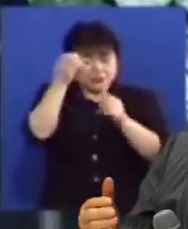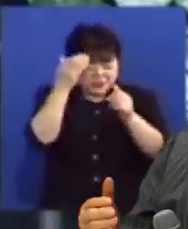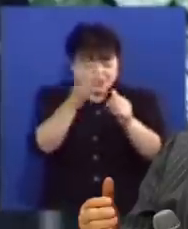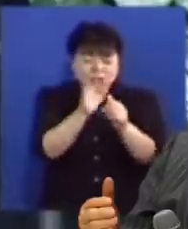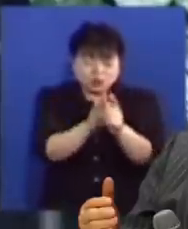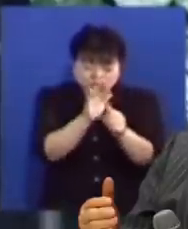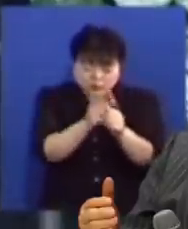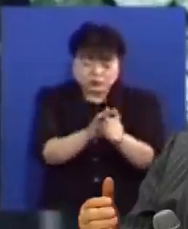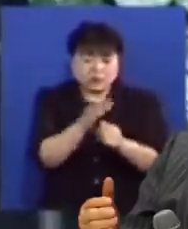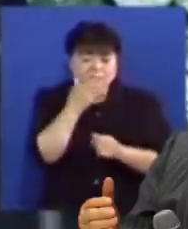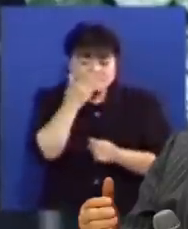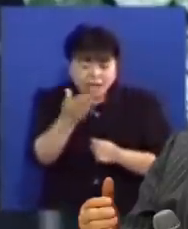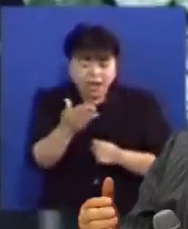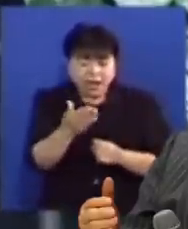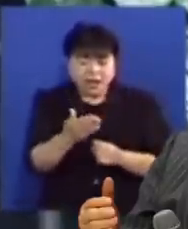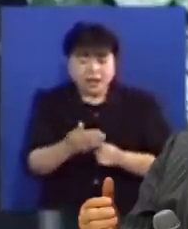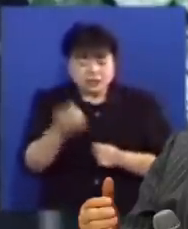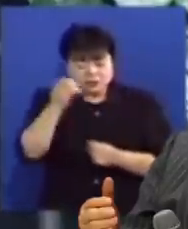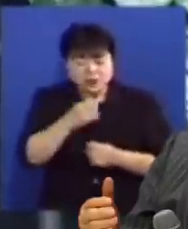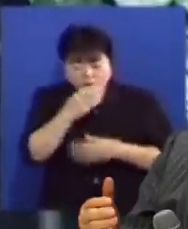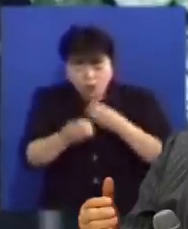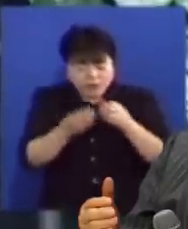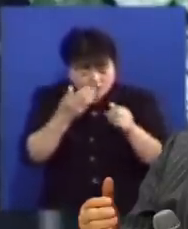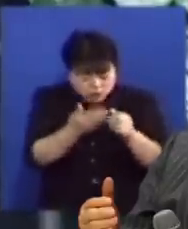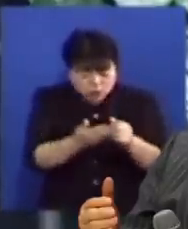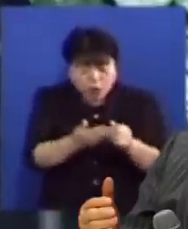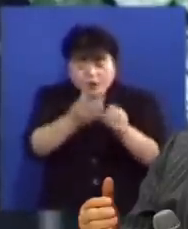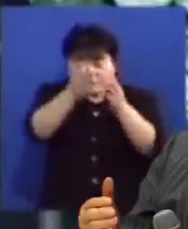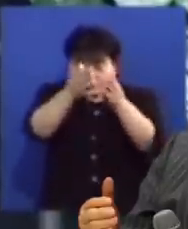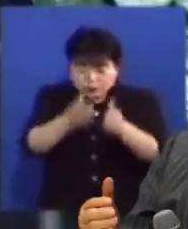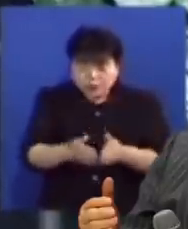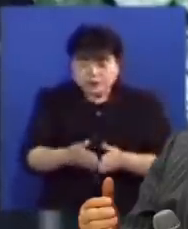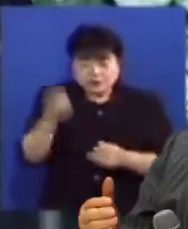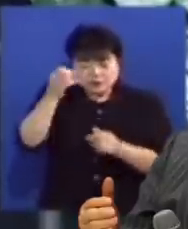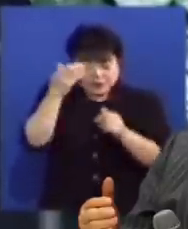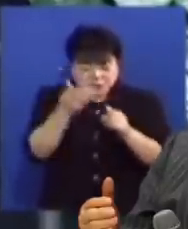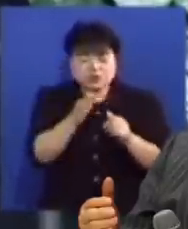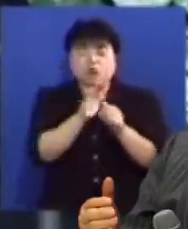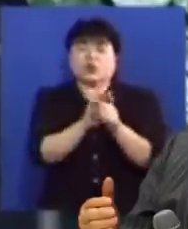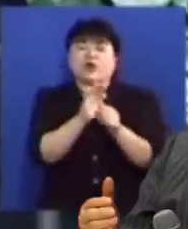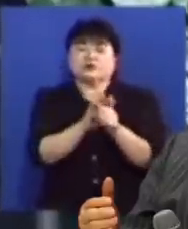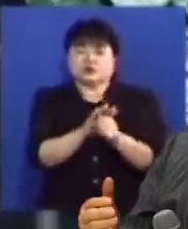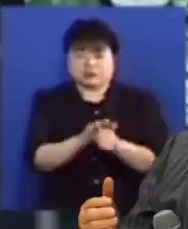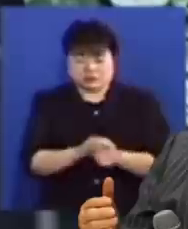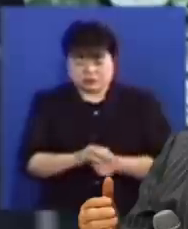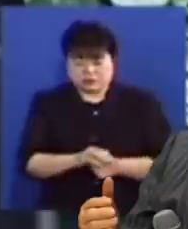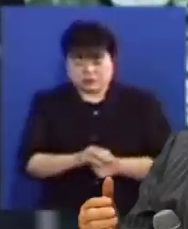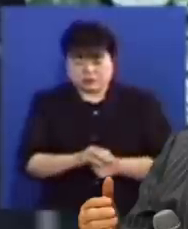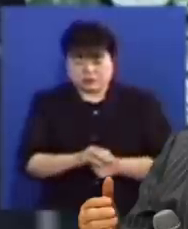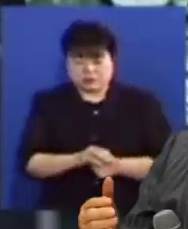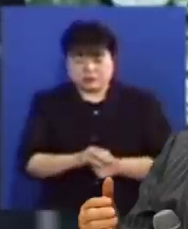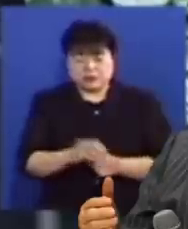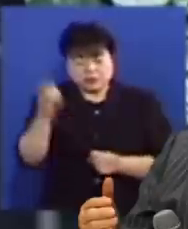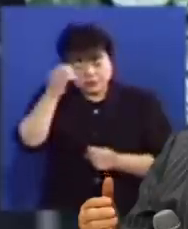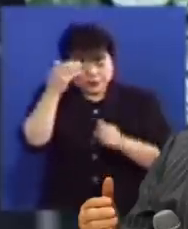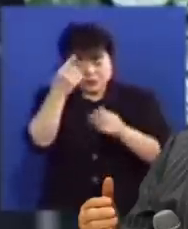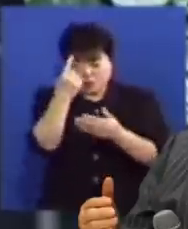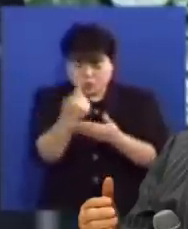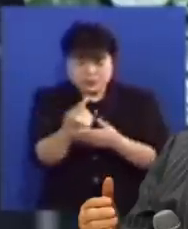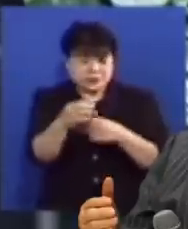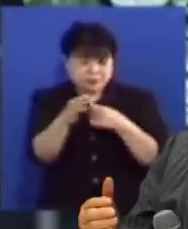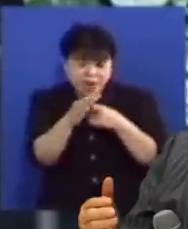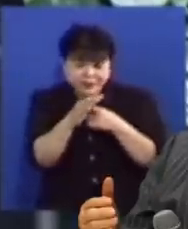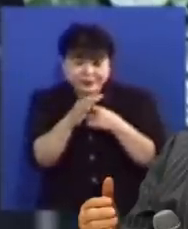역사하는데 성령이 우리를 회개시키고 또 회개를 통해서 성령께서 역사하시는 것입니다 우리 성령이 오셔야